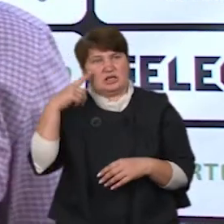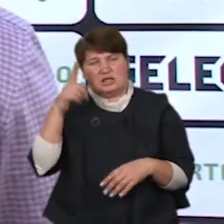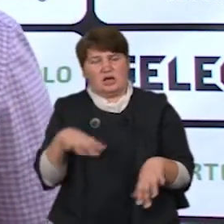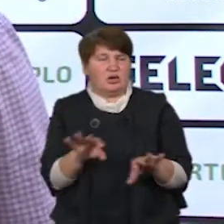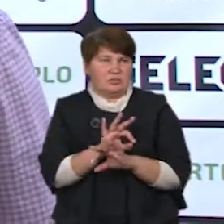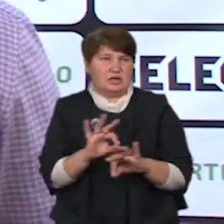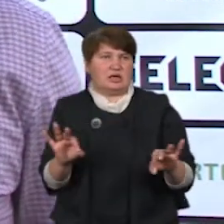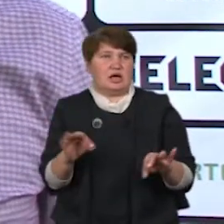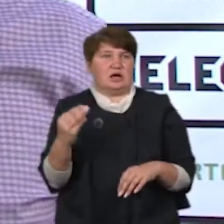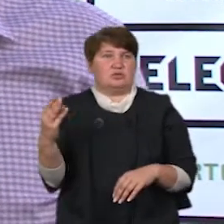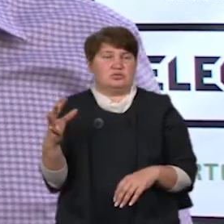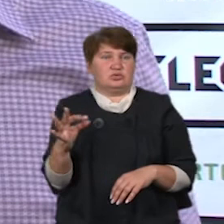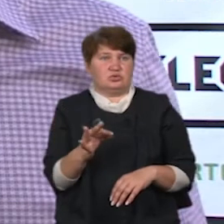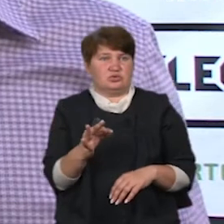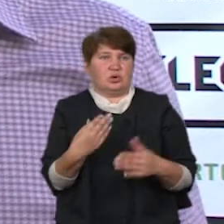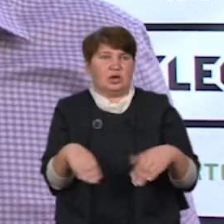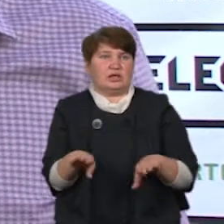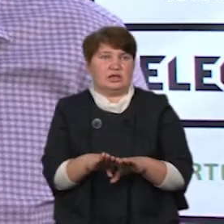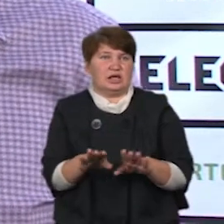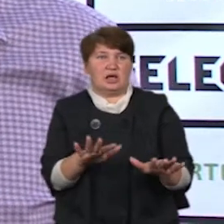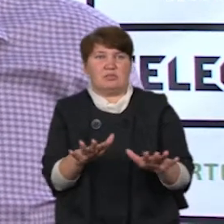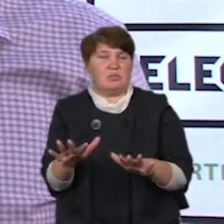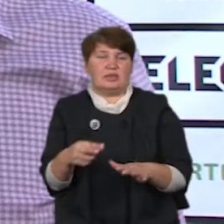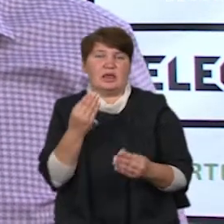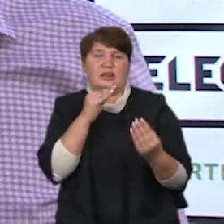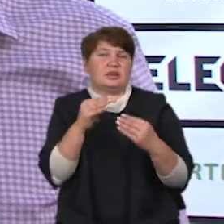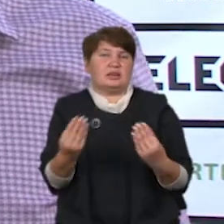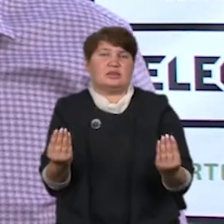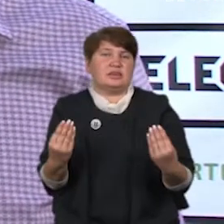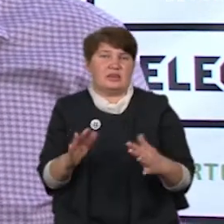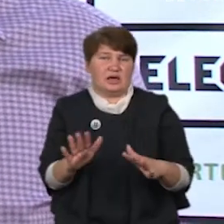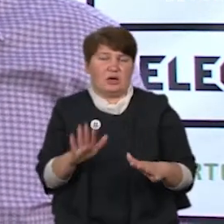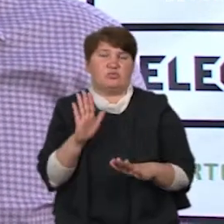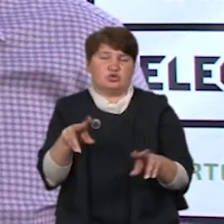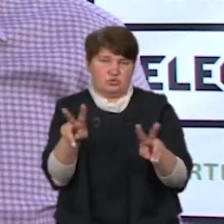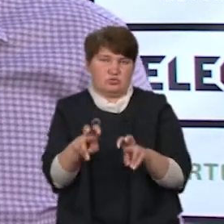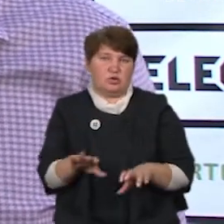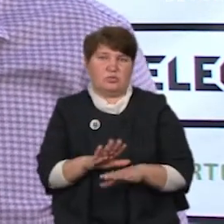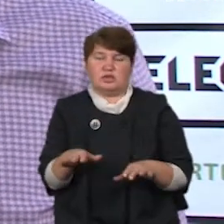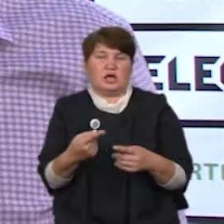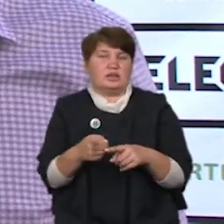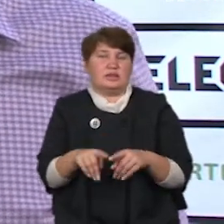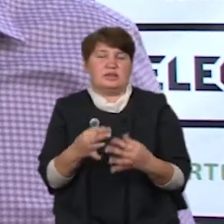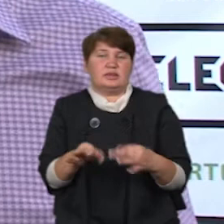що такі моменти не красять. Ми знову вже будемо розбиратися, тому що ми цього не дозволимо нашим